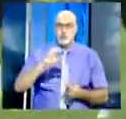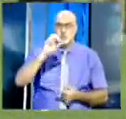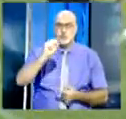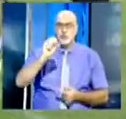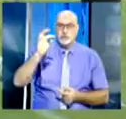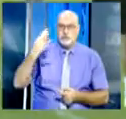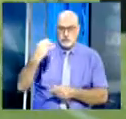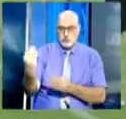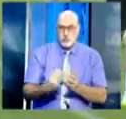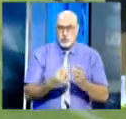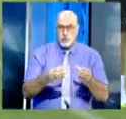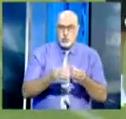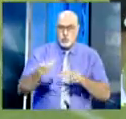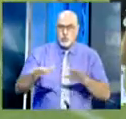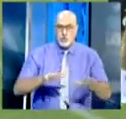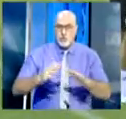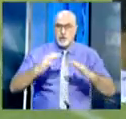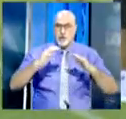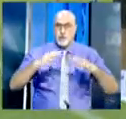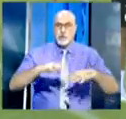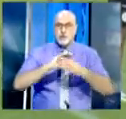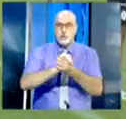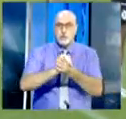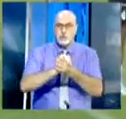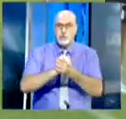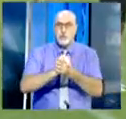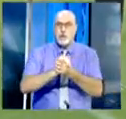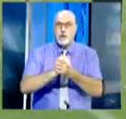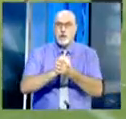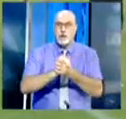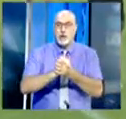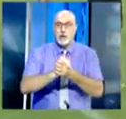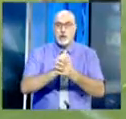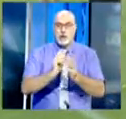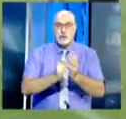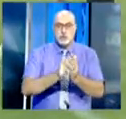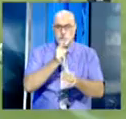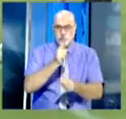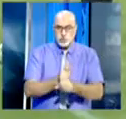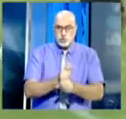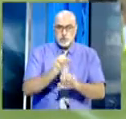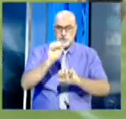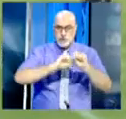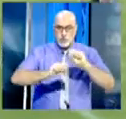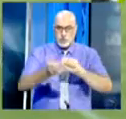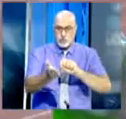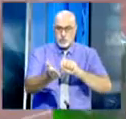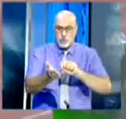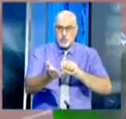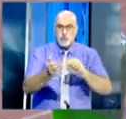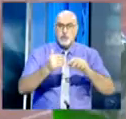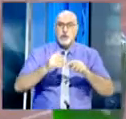مع المجموعة تحضيرا للمباراة الودية المنتظرة يوم الثاني عشر من الشهر الجري أمام